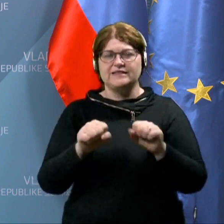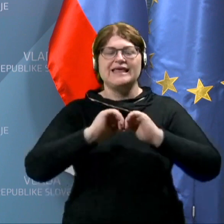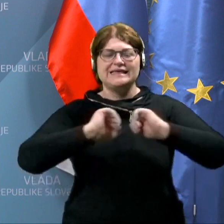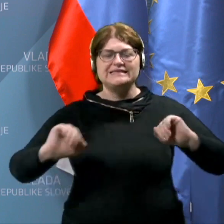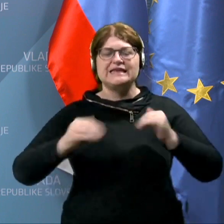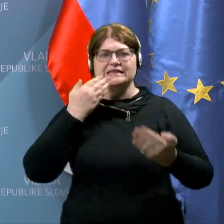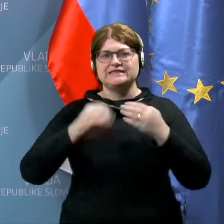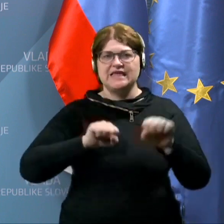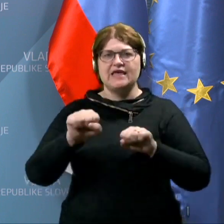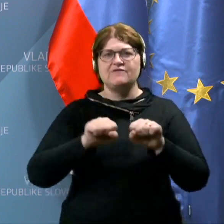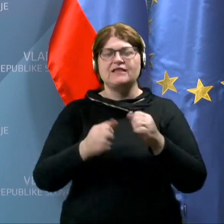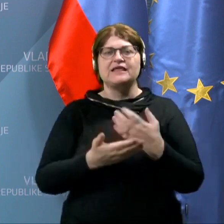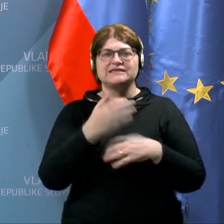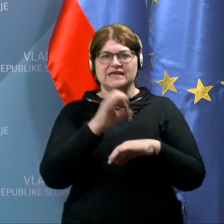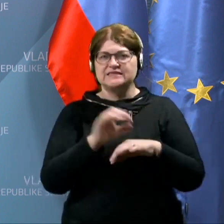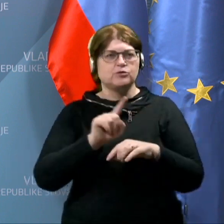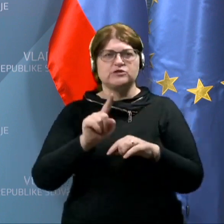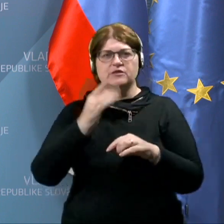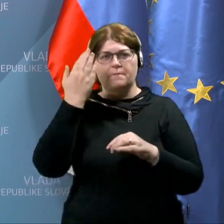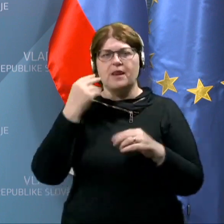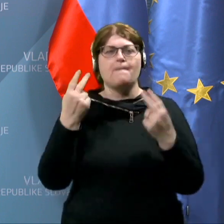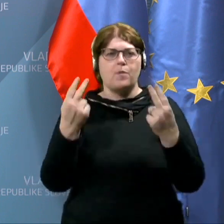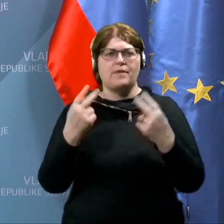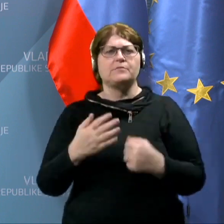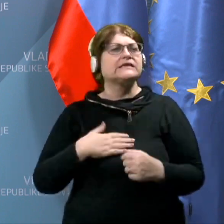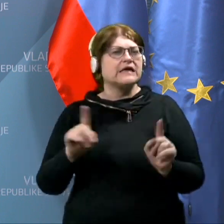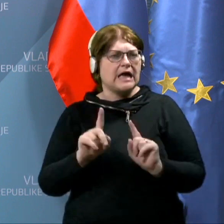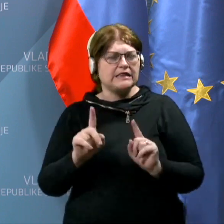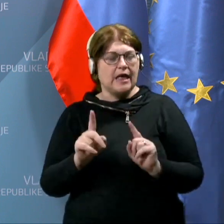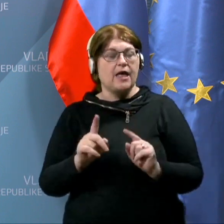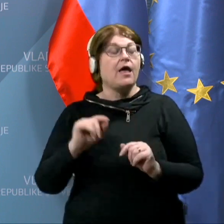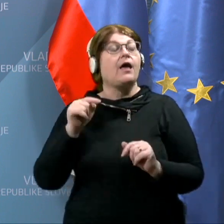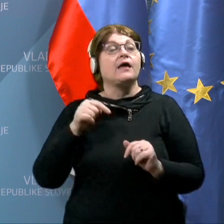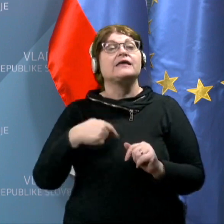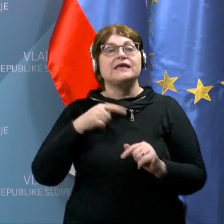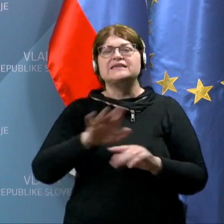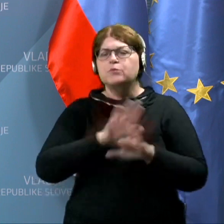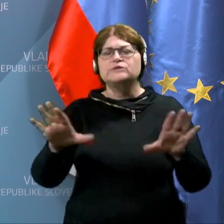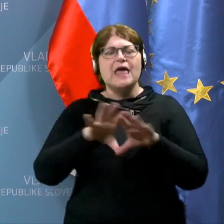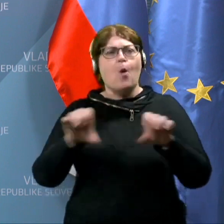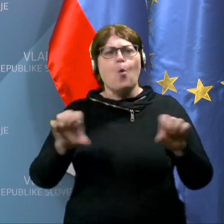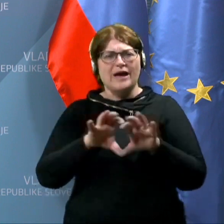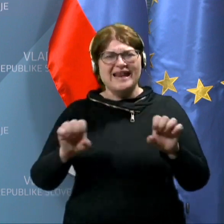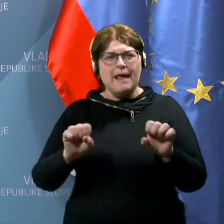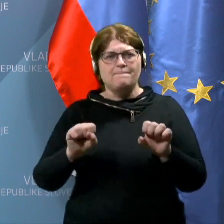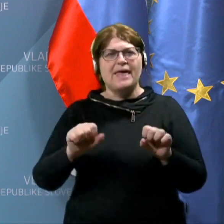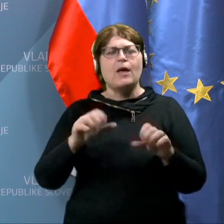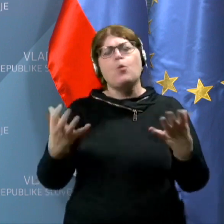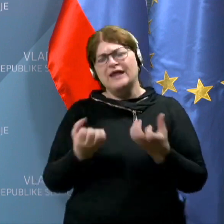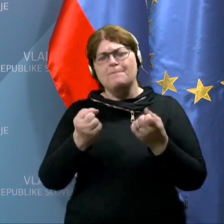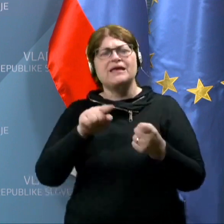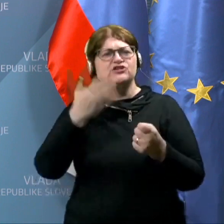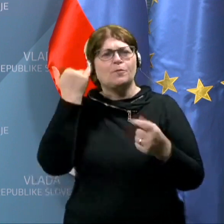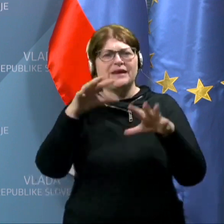izredni seji vlade za zdravstvo, v ponedeljek ni bila ključna. Zakaj ni bila ključna? Zato, ker smo vse ukrepe, ki so bili sprejeti